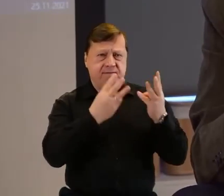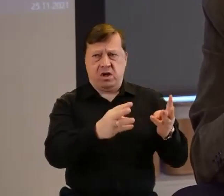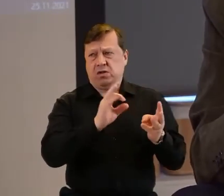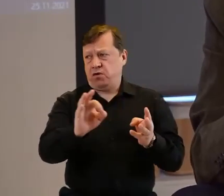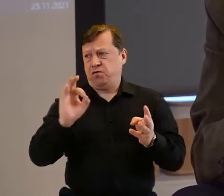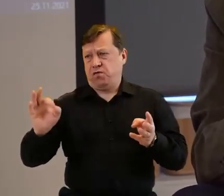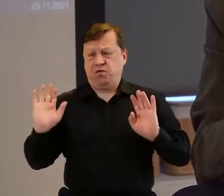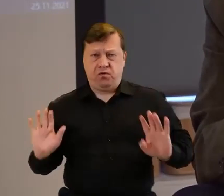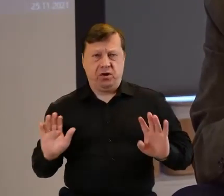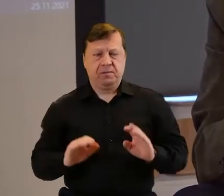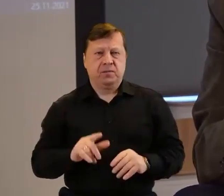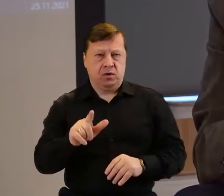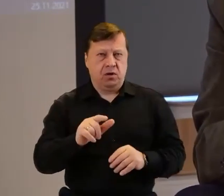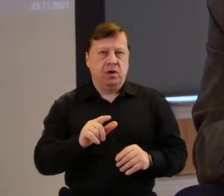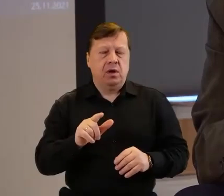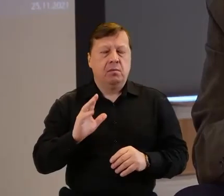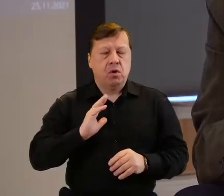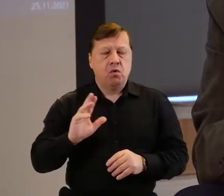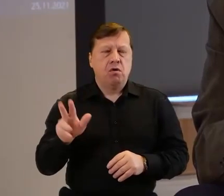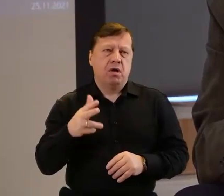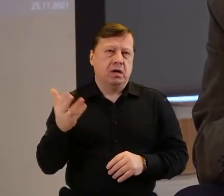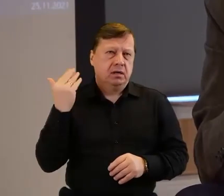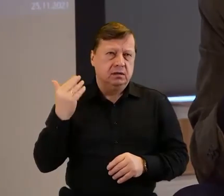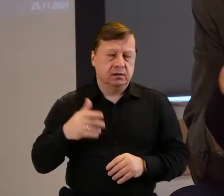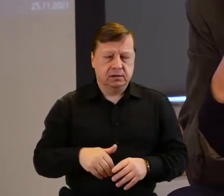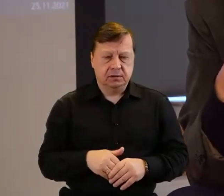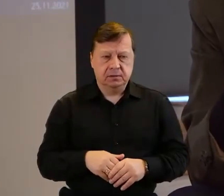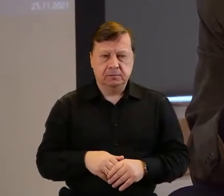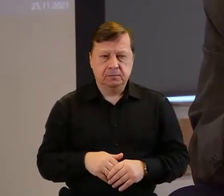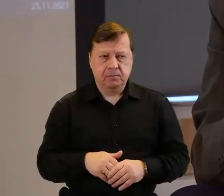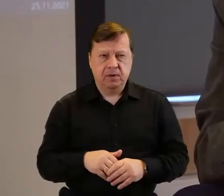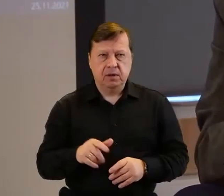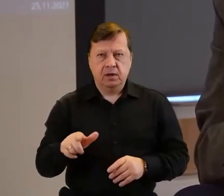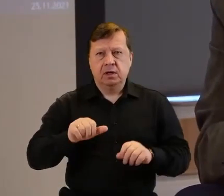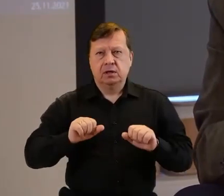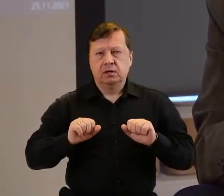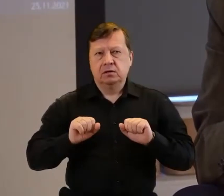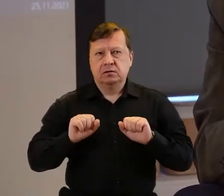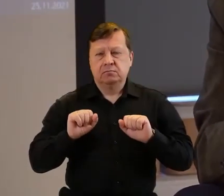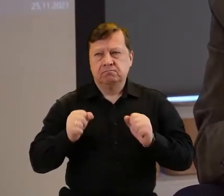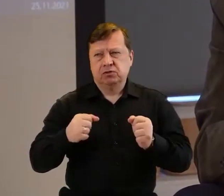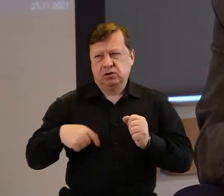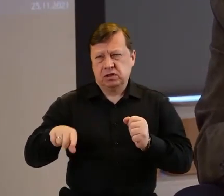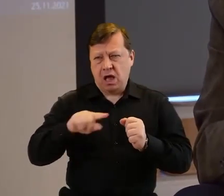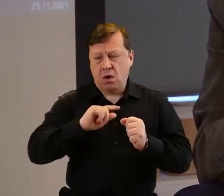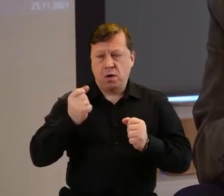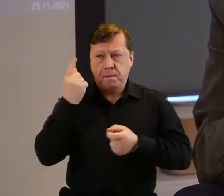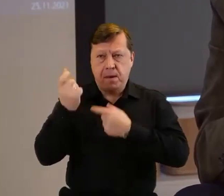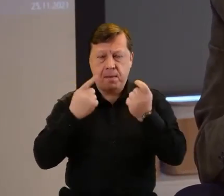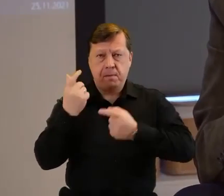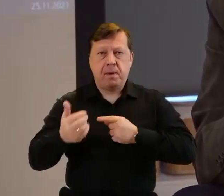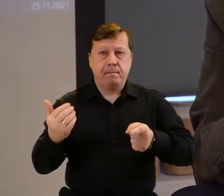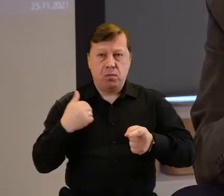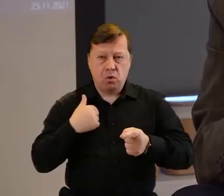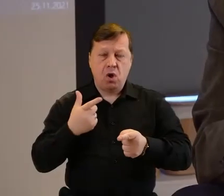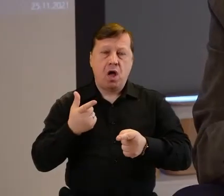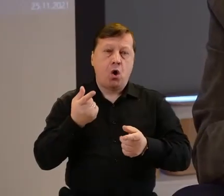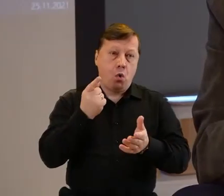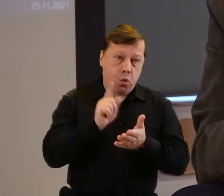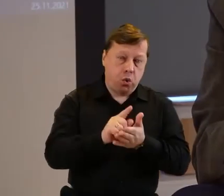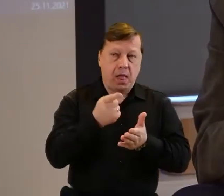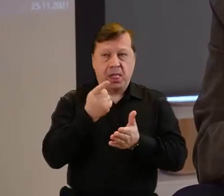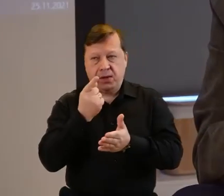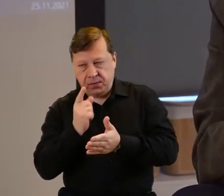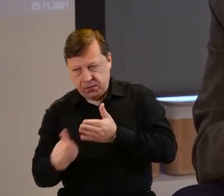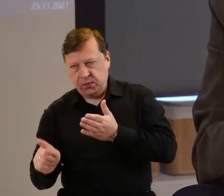któregoś razu, bo dzięki działalności w FRSO podejmowaliśmy różne inicjatywy, niektóre wyszły, niektóre nie wyszły.